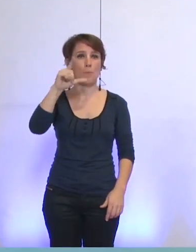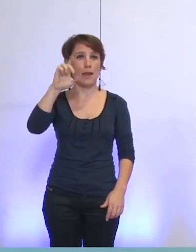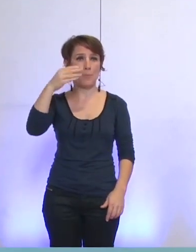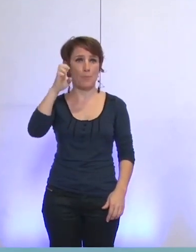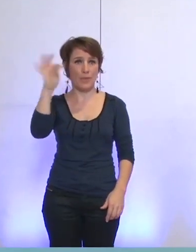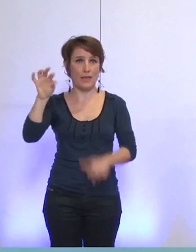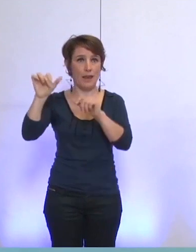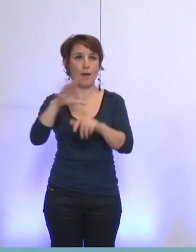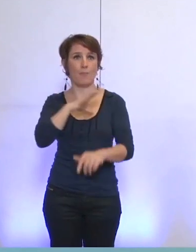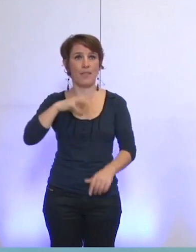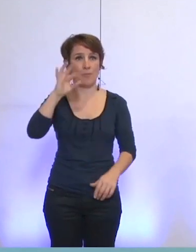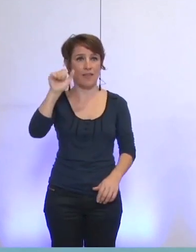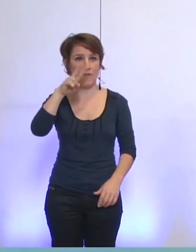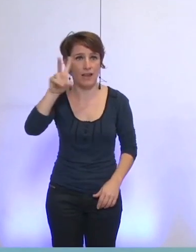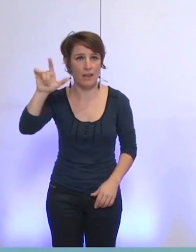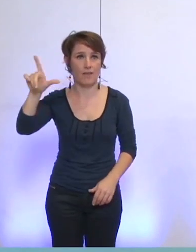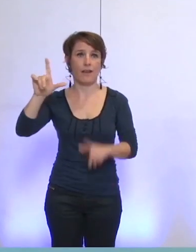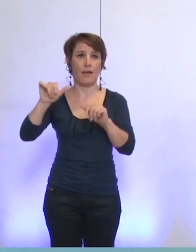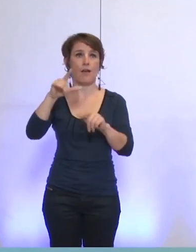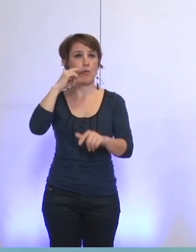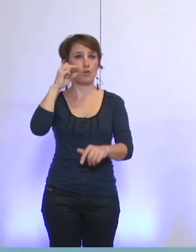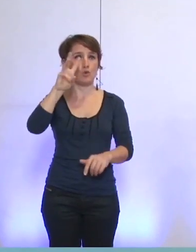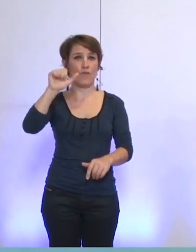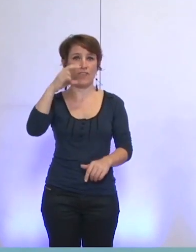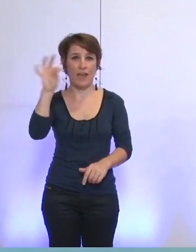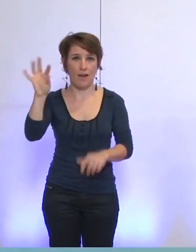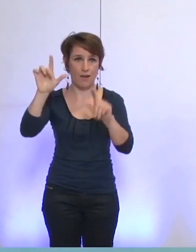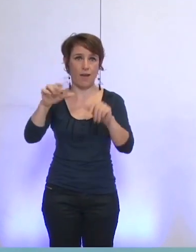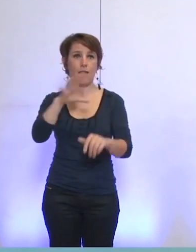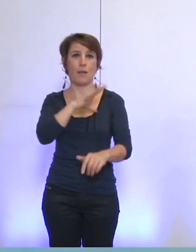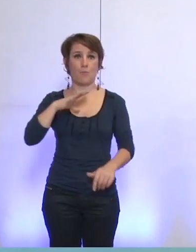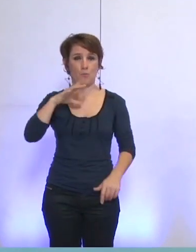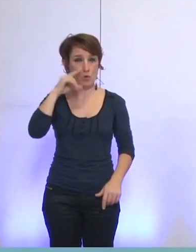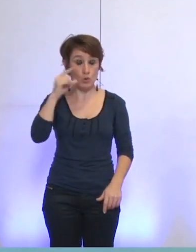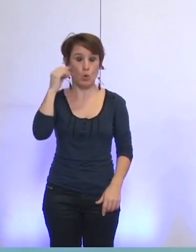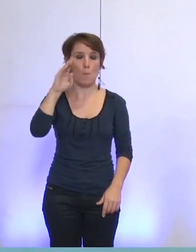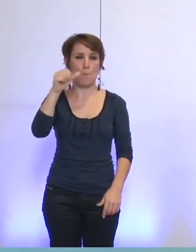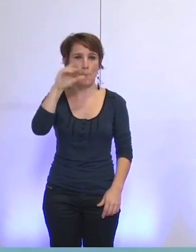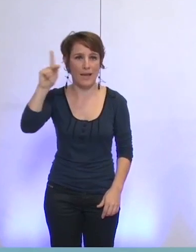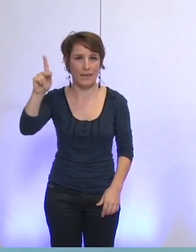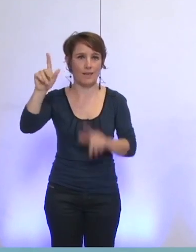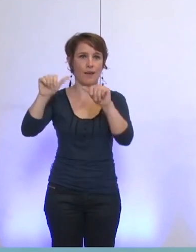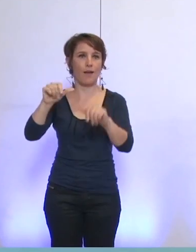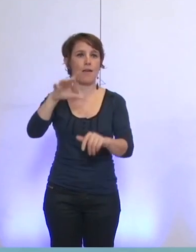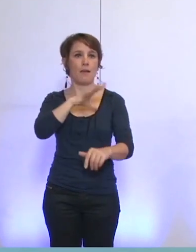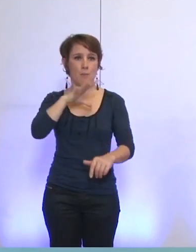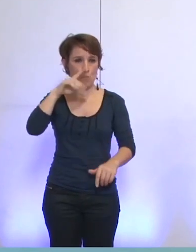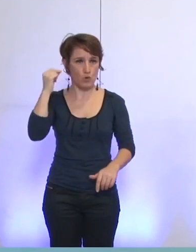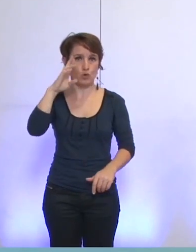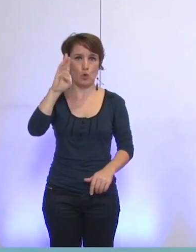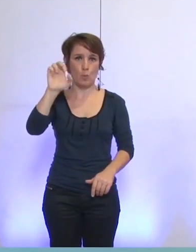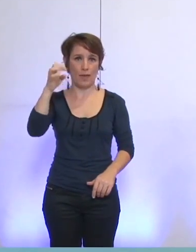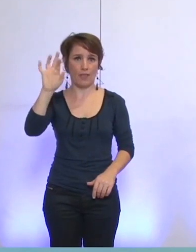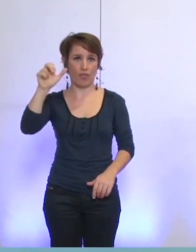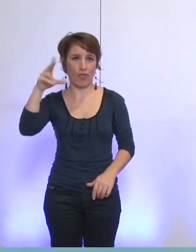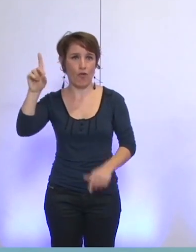Viard, Antoine Bach, Olivier Bertrand, Marie-Vonne Boileau, Marie